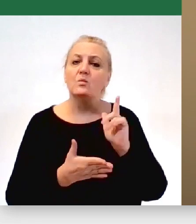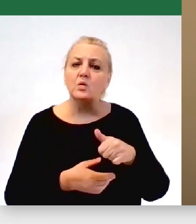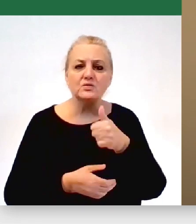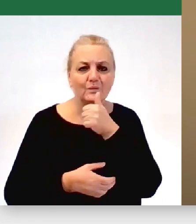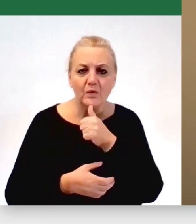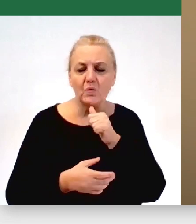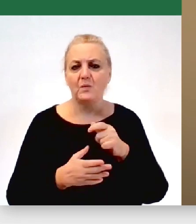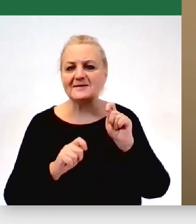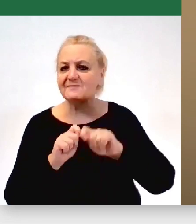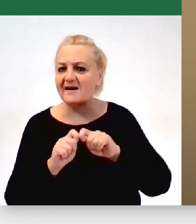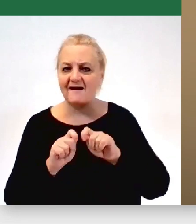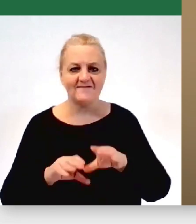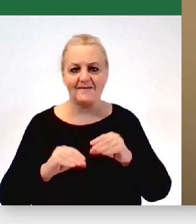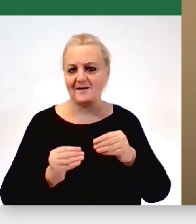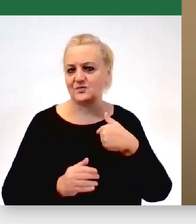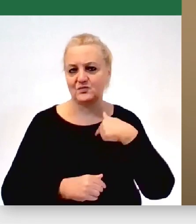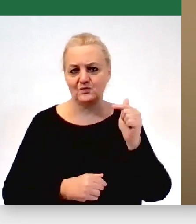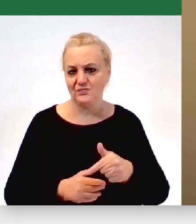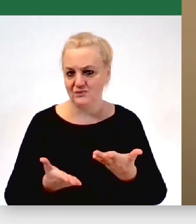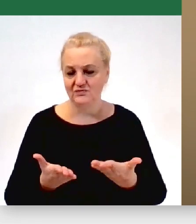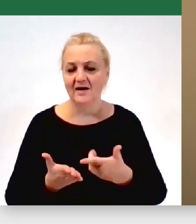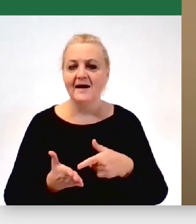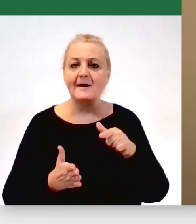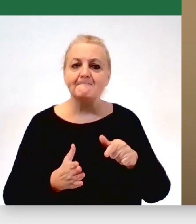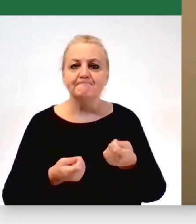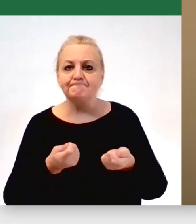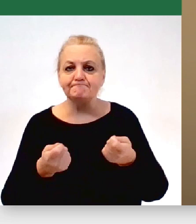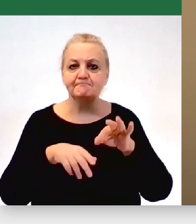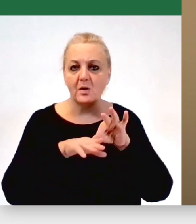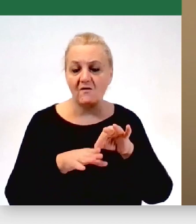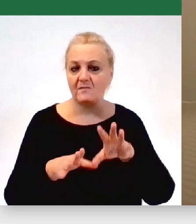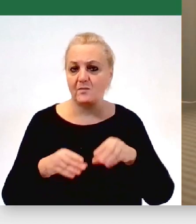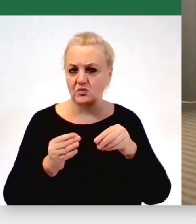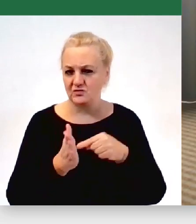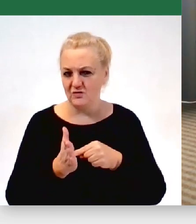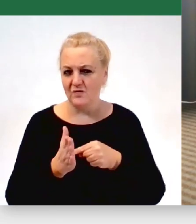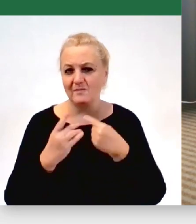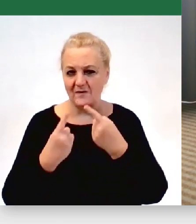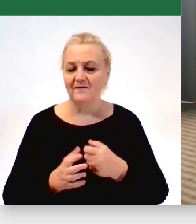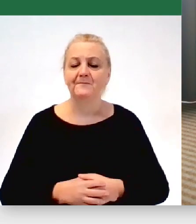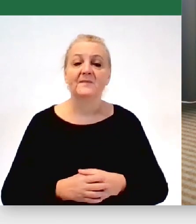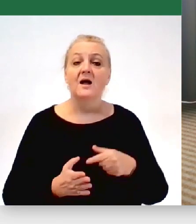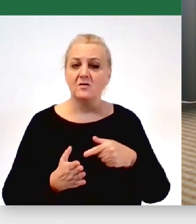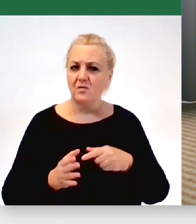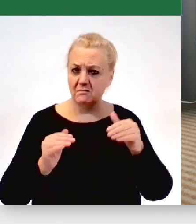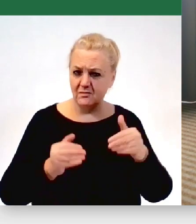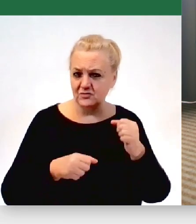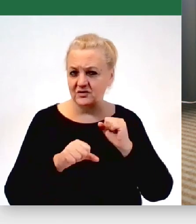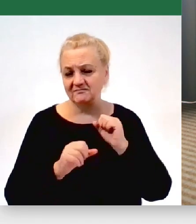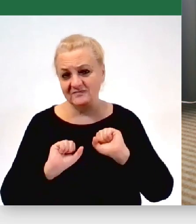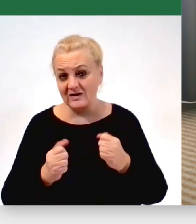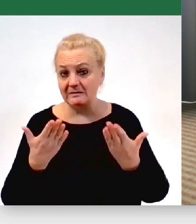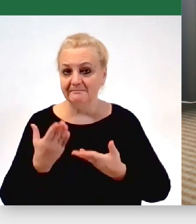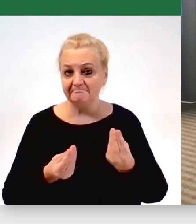sprawdzenia i takiego testu i pilotażu. To jest chyba lepsze słowo. Czy to ma prawo działać? I to